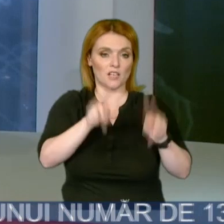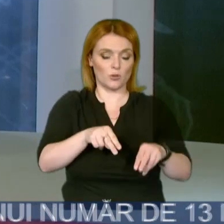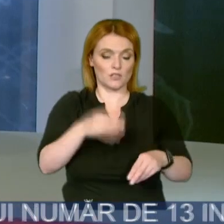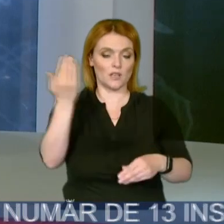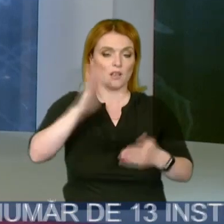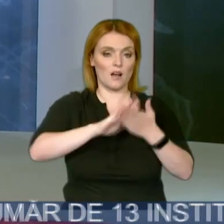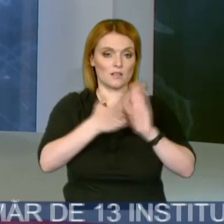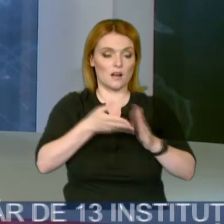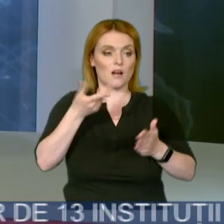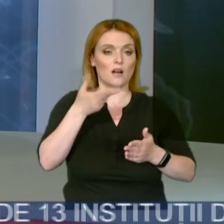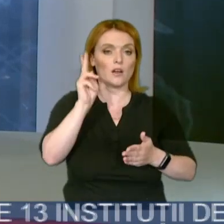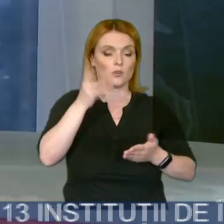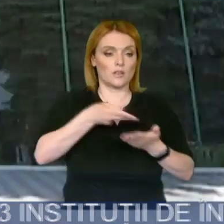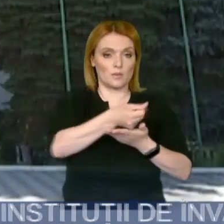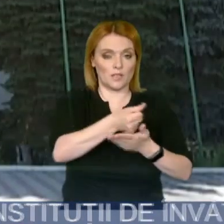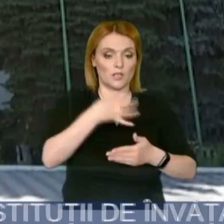integrate.